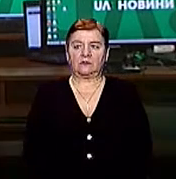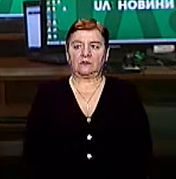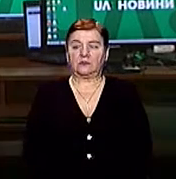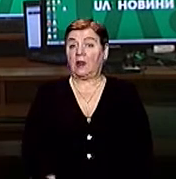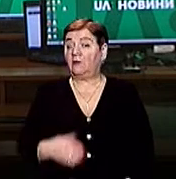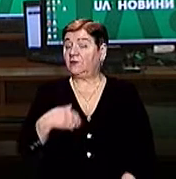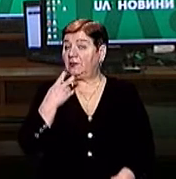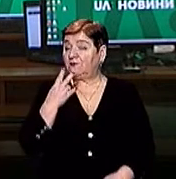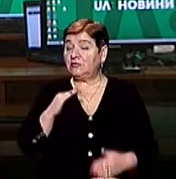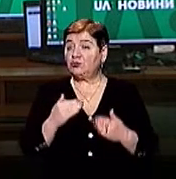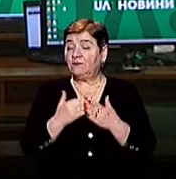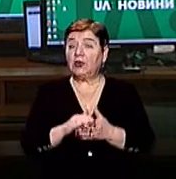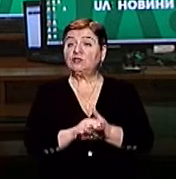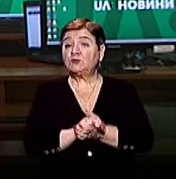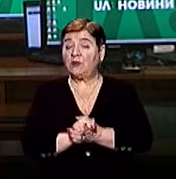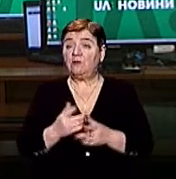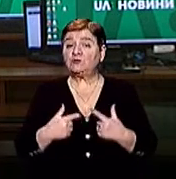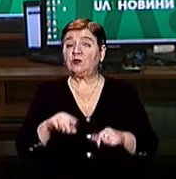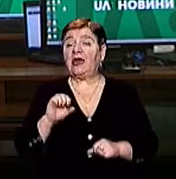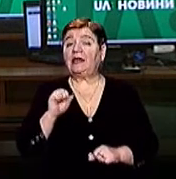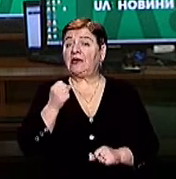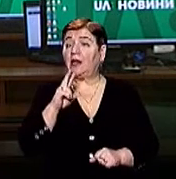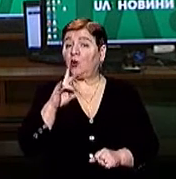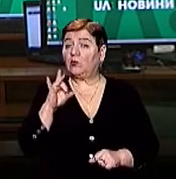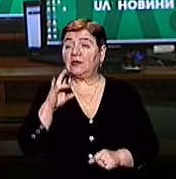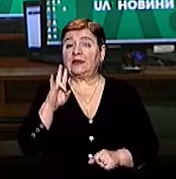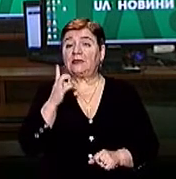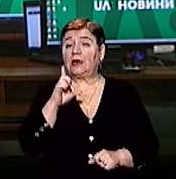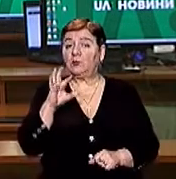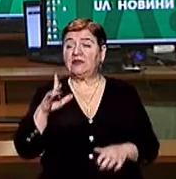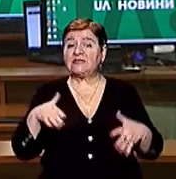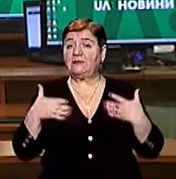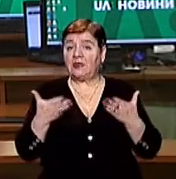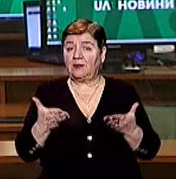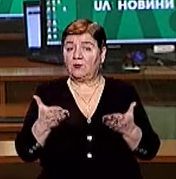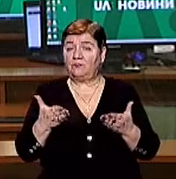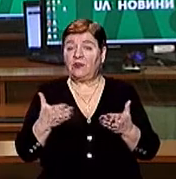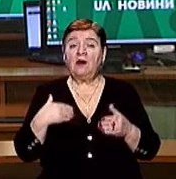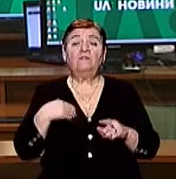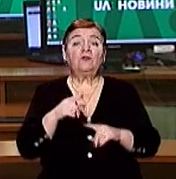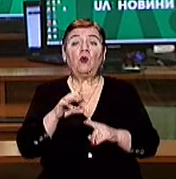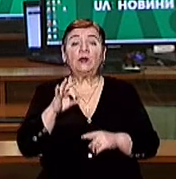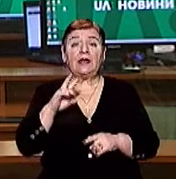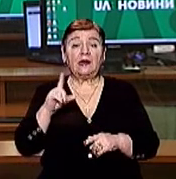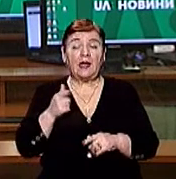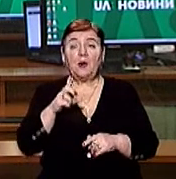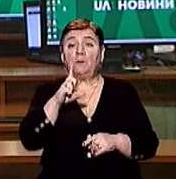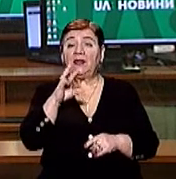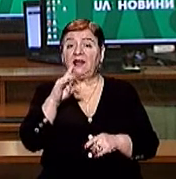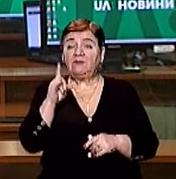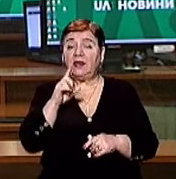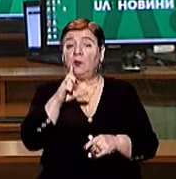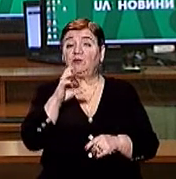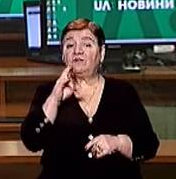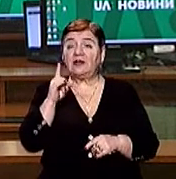Ви дивитесь новини на Суспільному у студії Андріана Курта та Наталія Булеця, вітаємо Об'єднати в одну ОТГ села Бодевля та